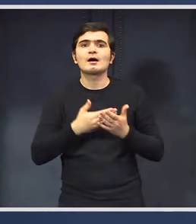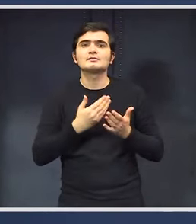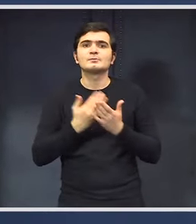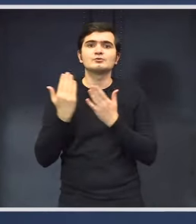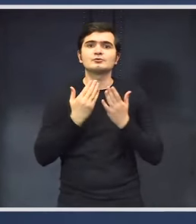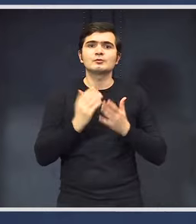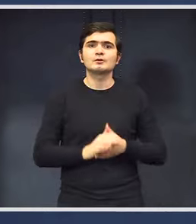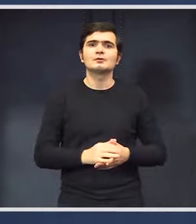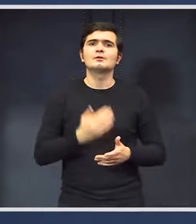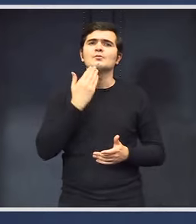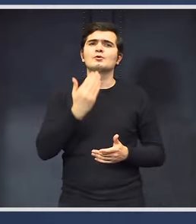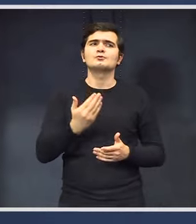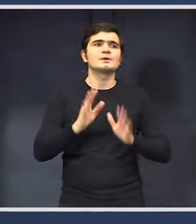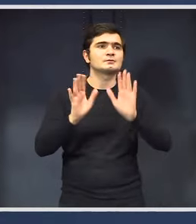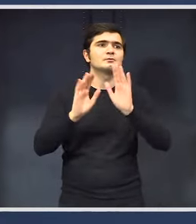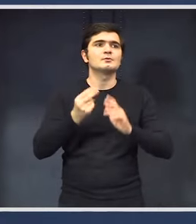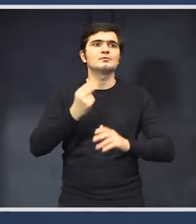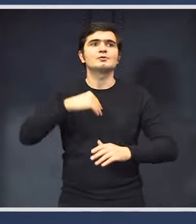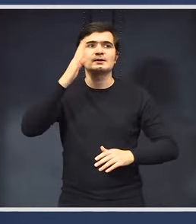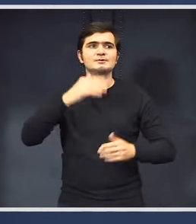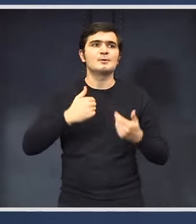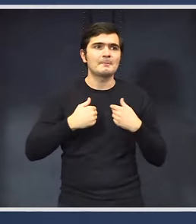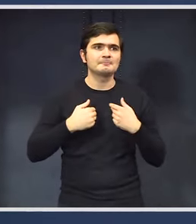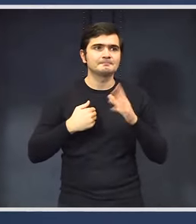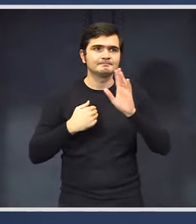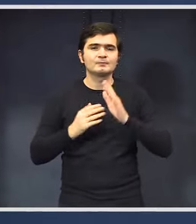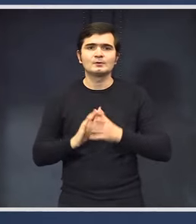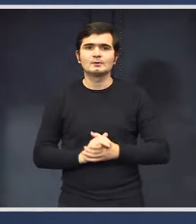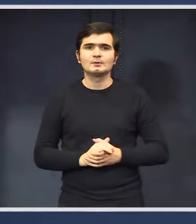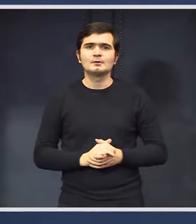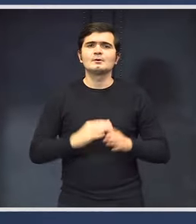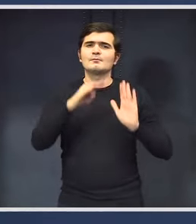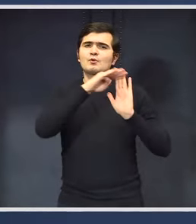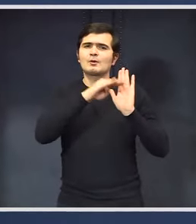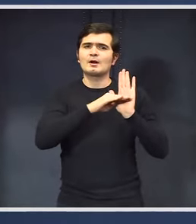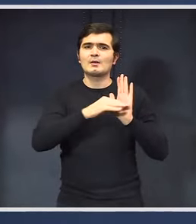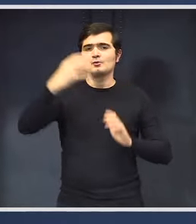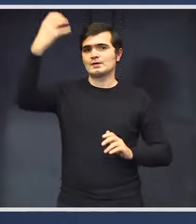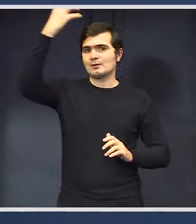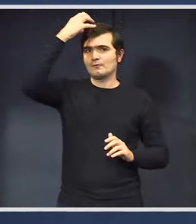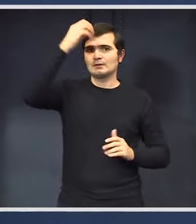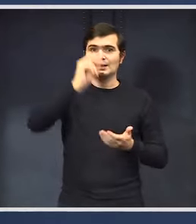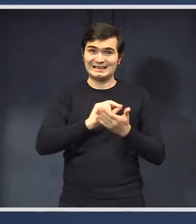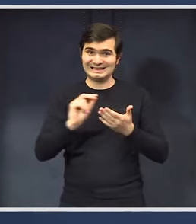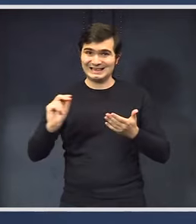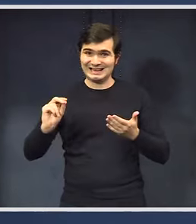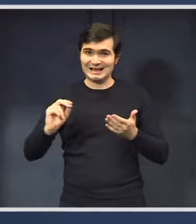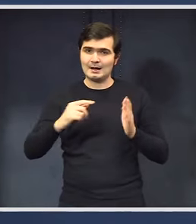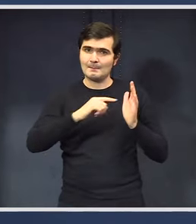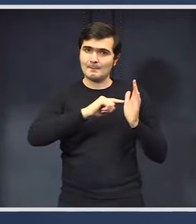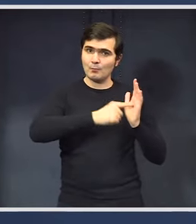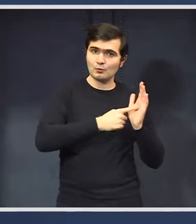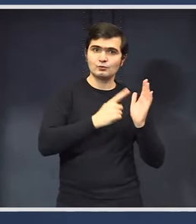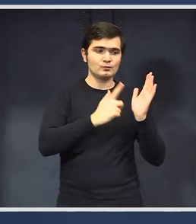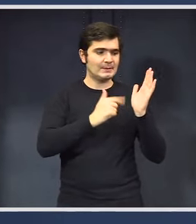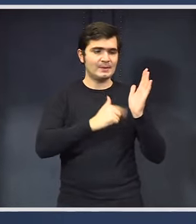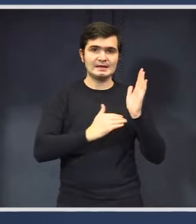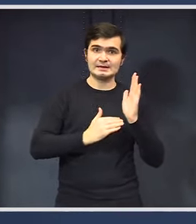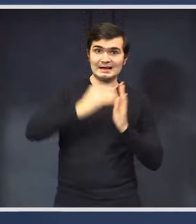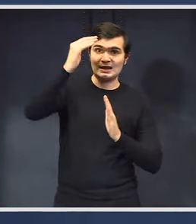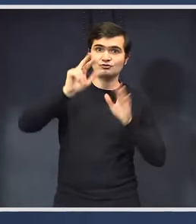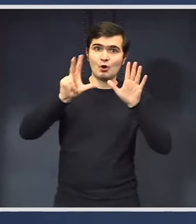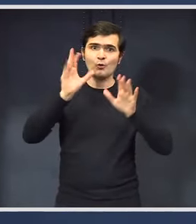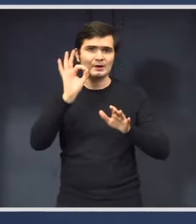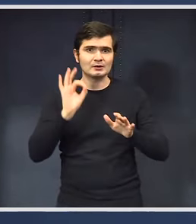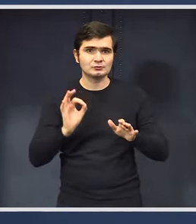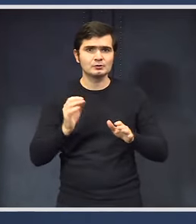Mulțumesc mult de tot! Bună ziua, Vlad Ungar, Antena 3. În programul de guvernare scria că va crește punctul de pensie cu 8%.